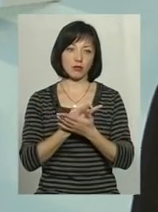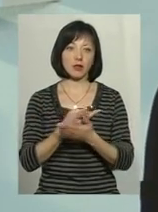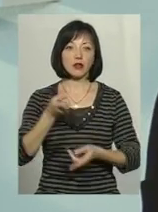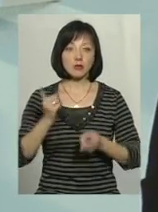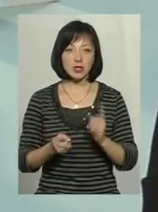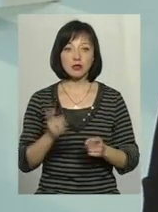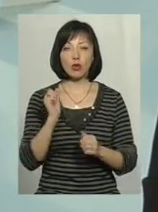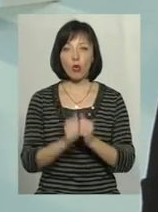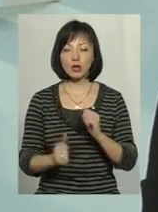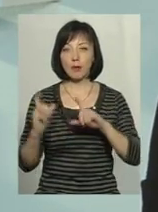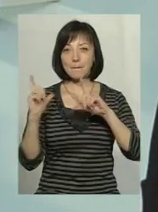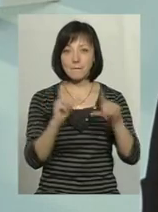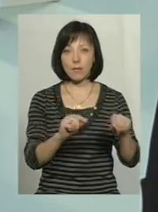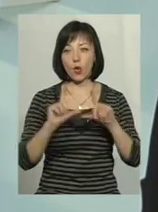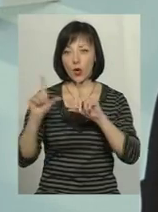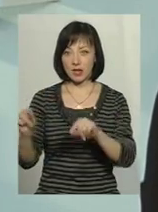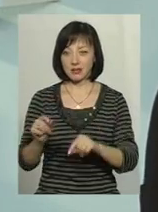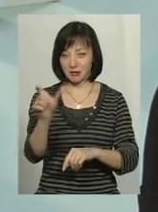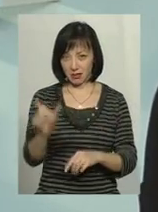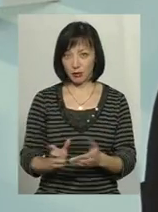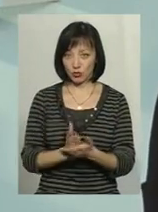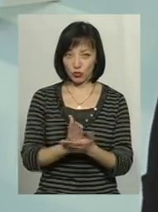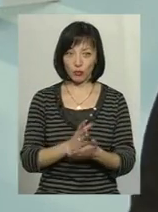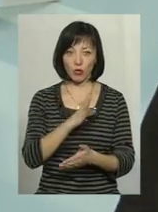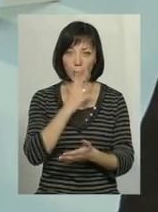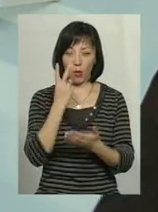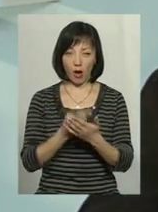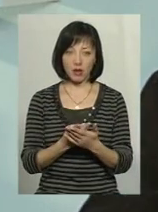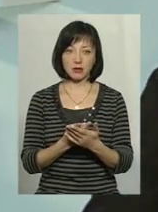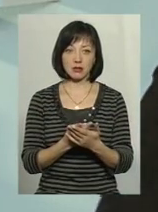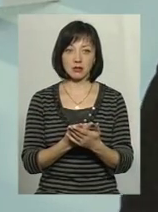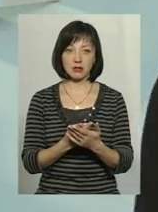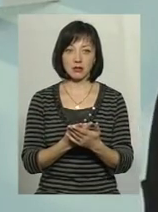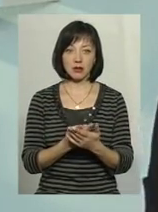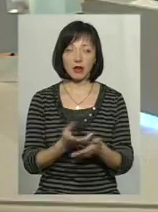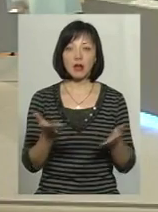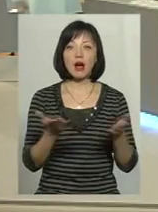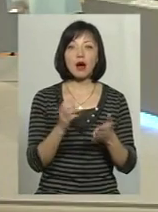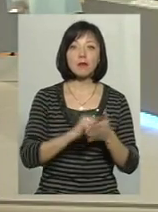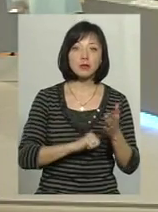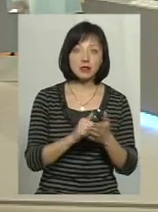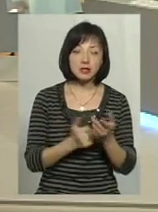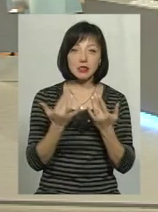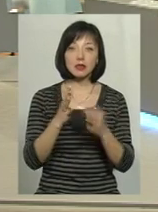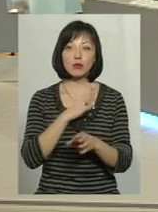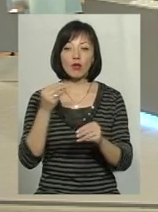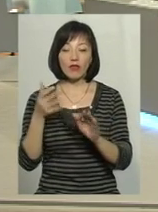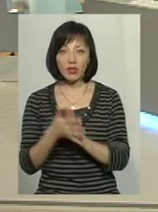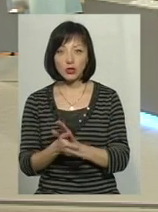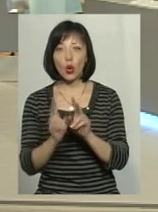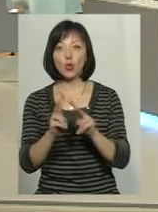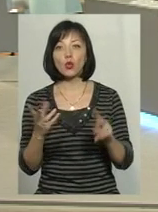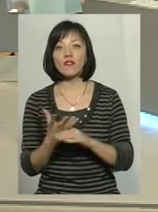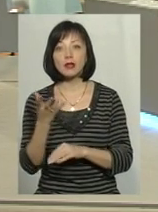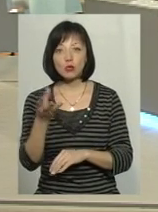щоб дійсно кожна поїздка, вона була показана так в розрізі, яка підстава, скільки було витрачено, хто